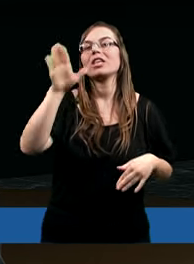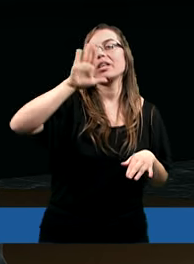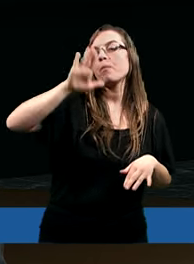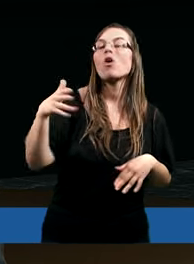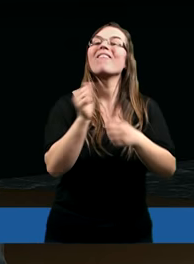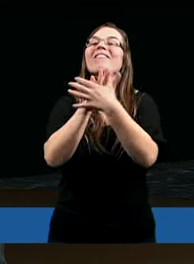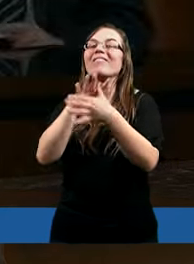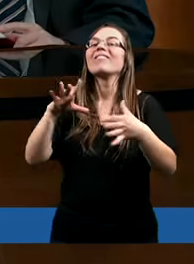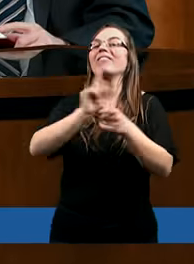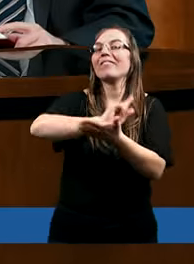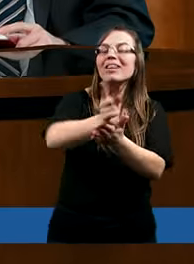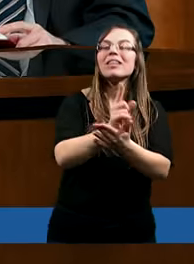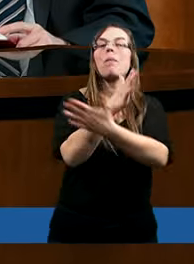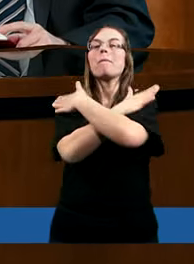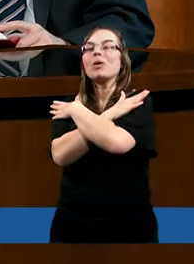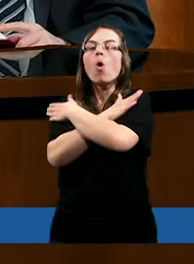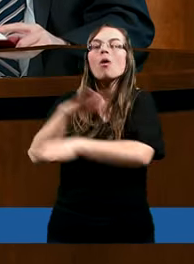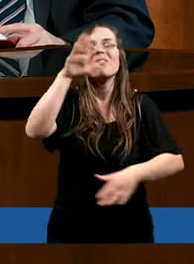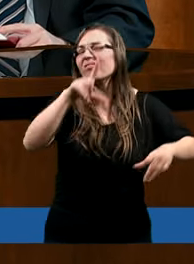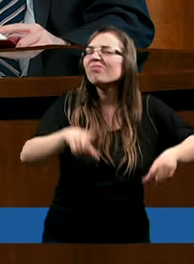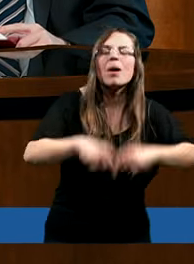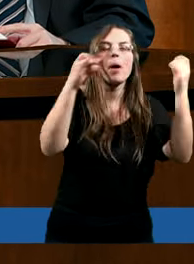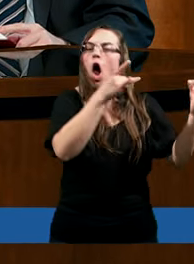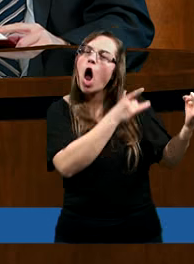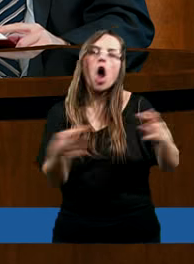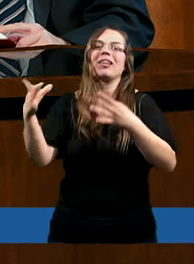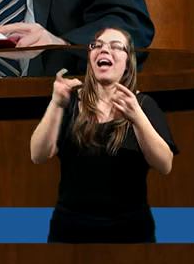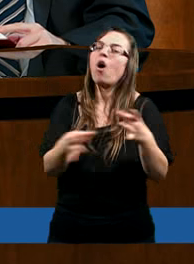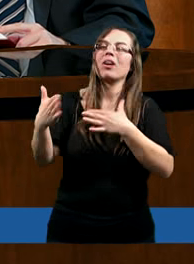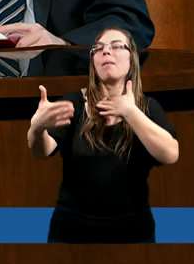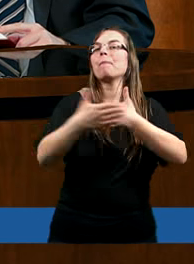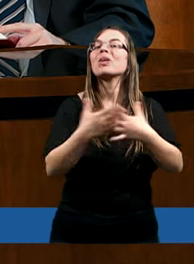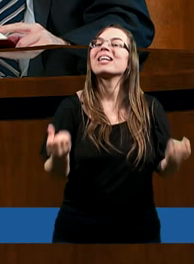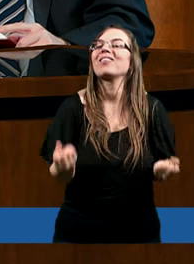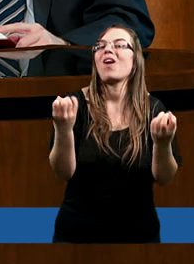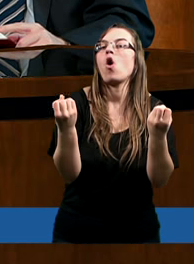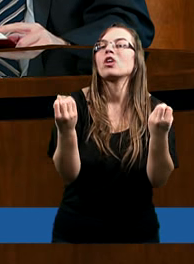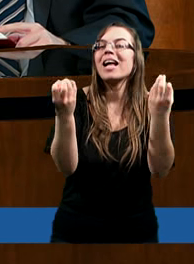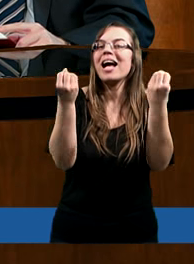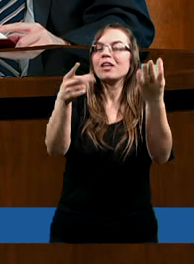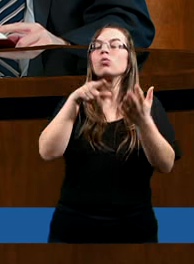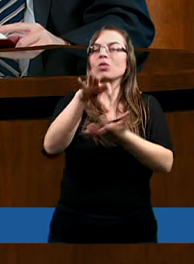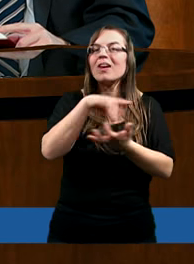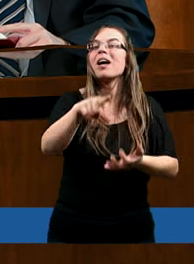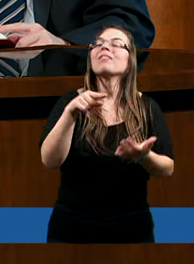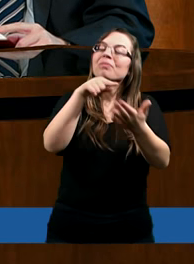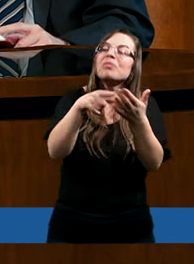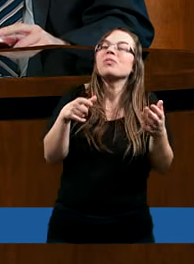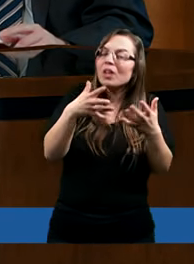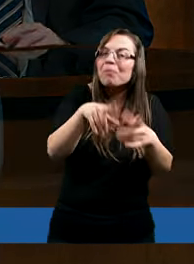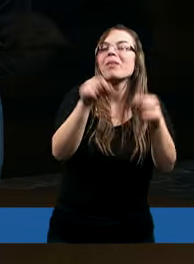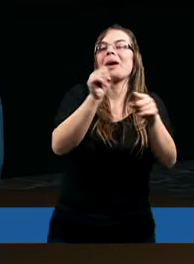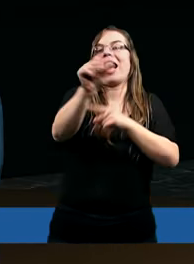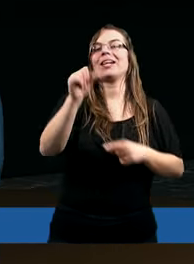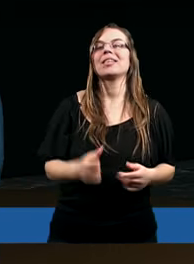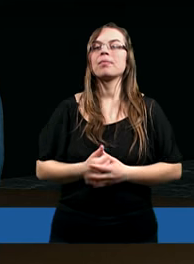w wyniku miłości Bożej są wybrani od razu już przy stworzeniu do tego, by być wybrańcami w Królestwie Bożym.